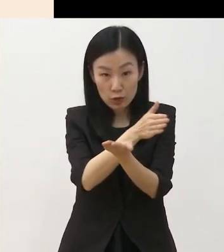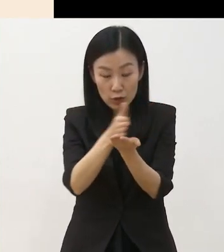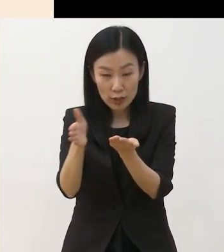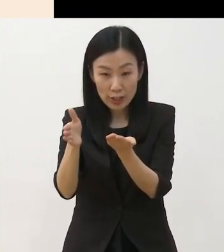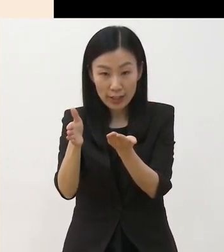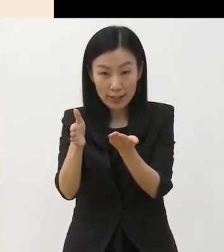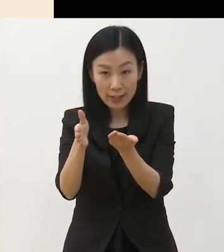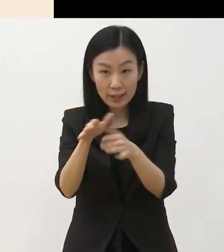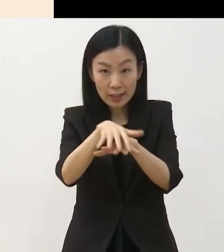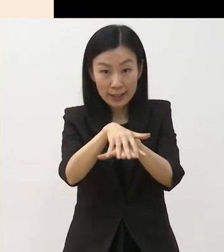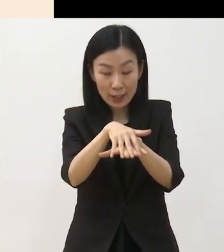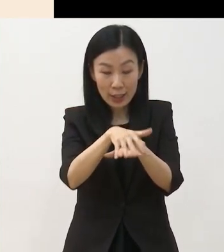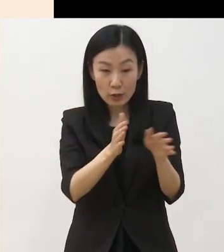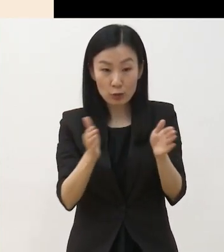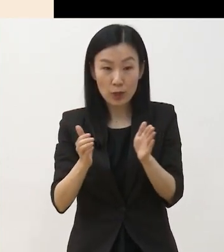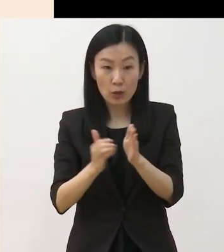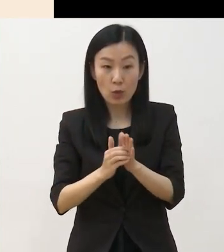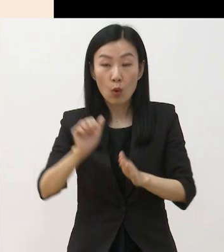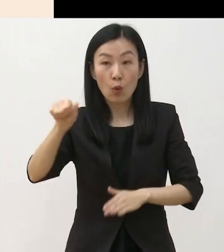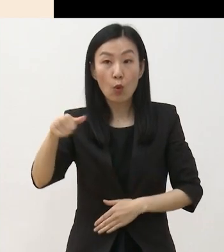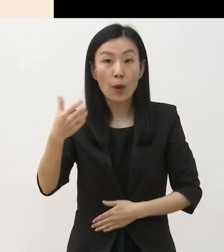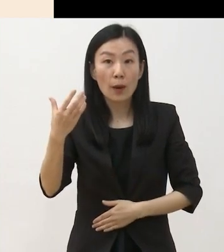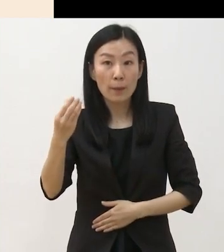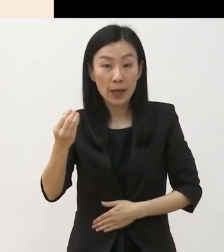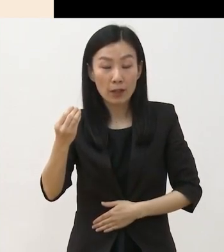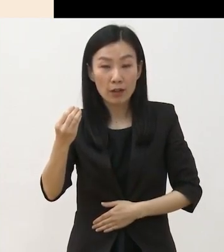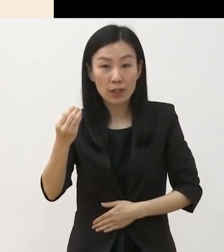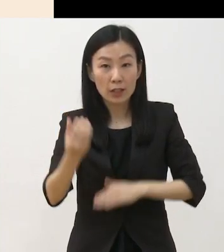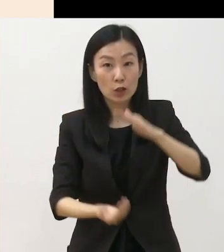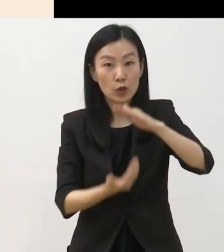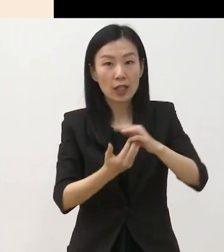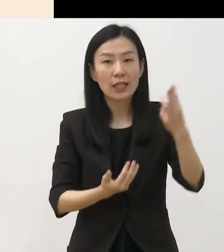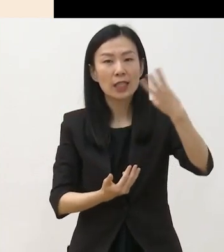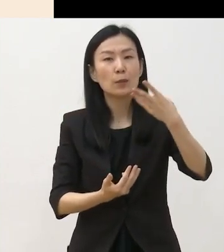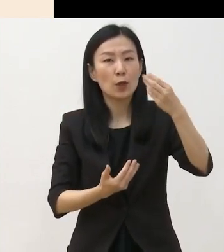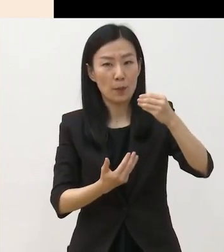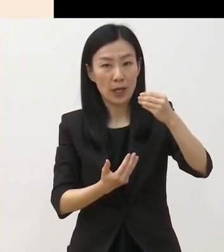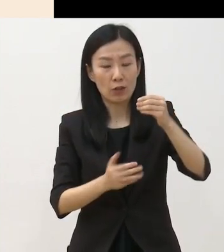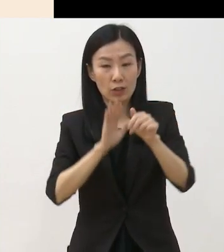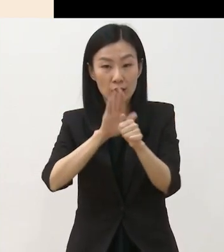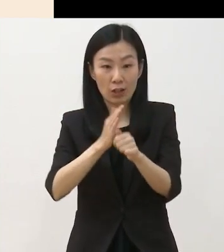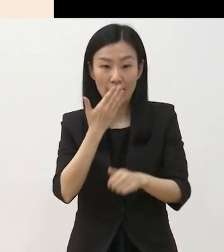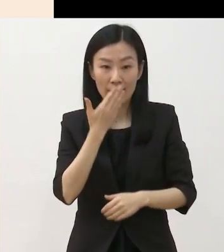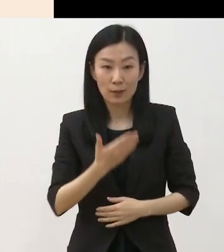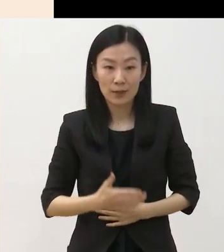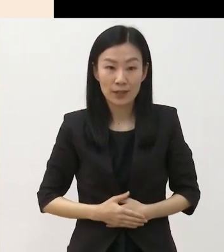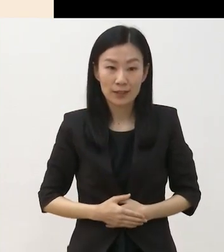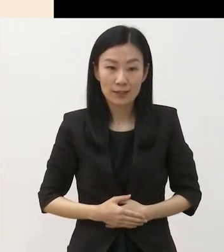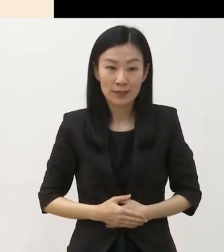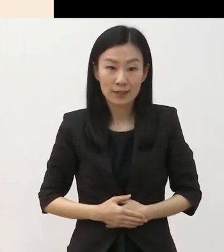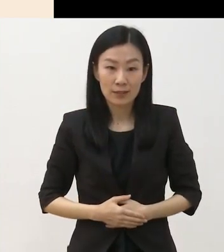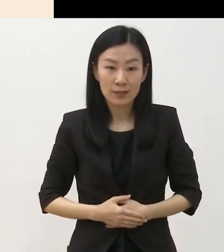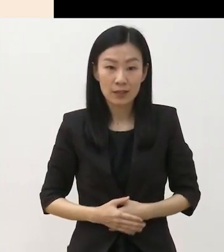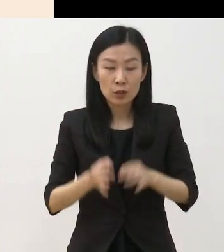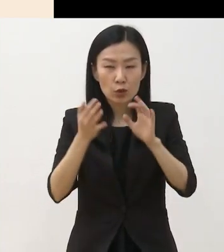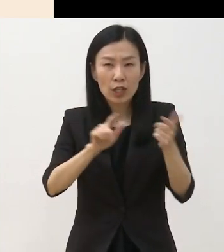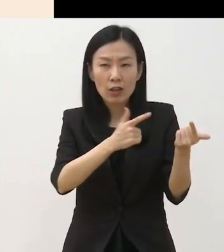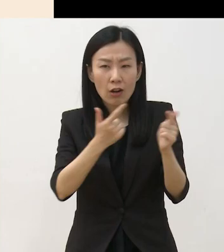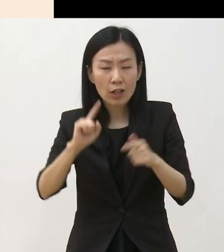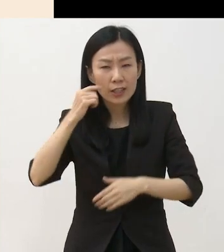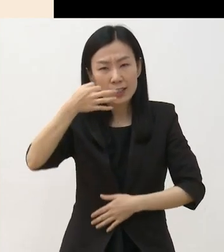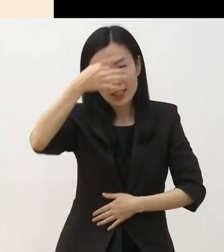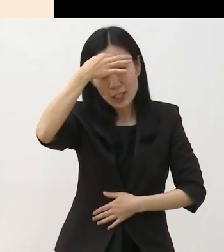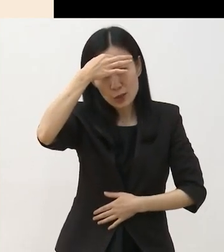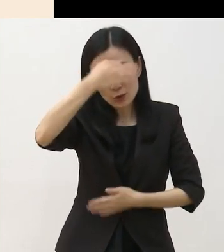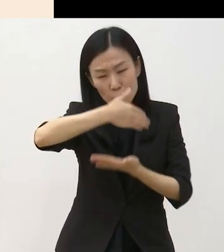체계화했고요 500만 원에서 3천만 원까지 지원합니다 그리고 그간 다원예술 분야도